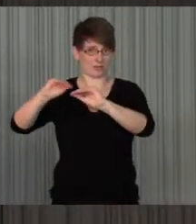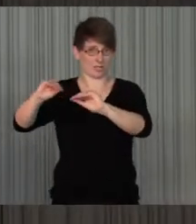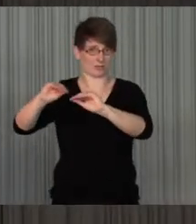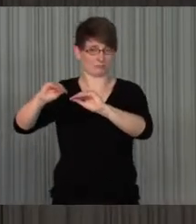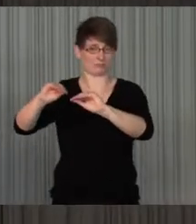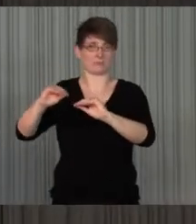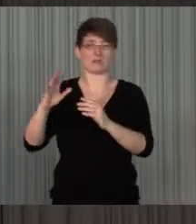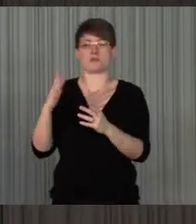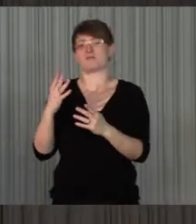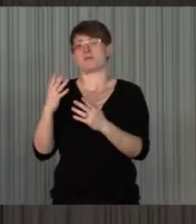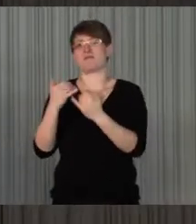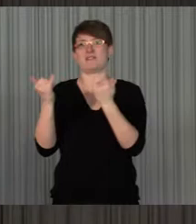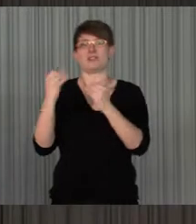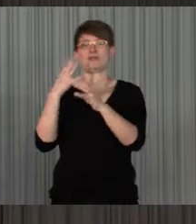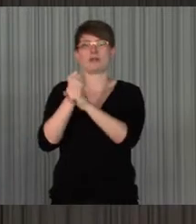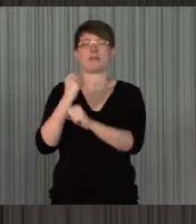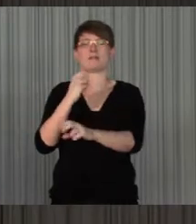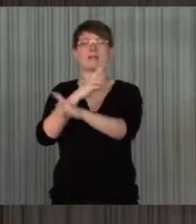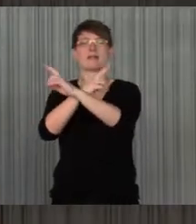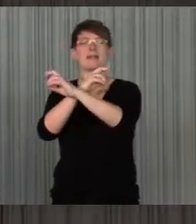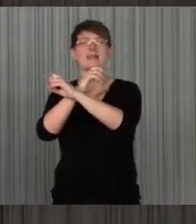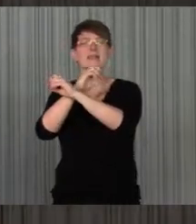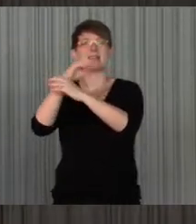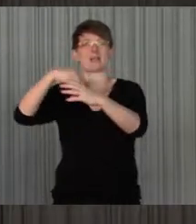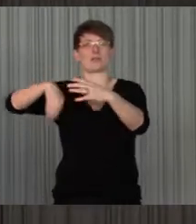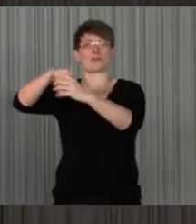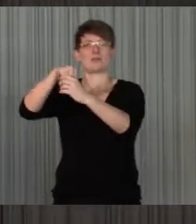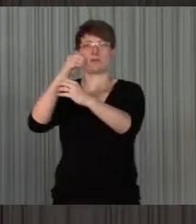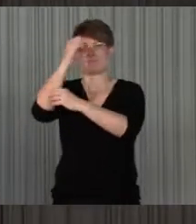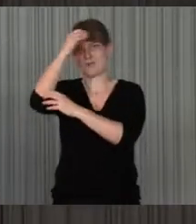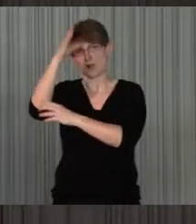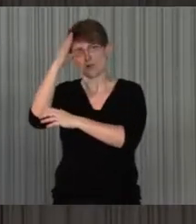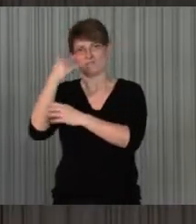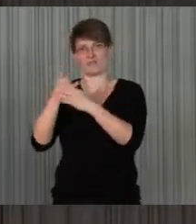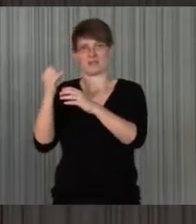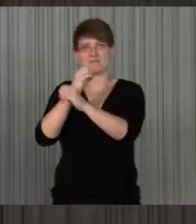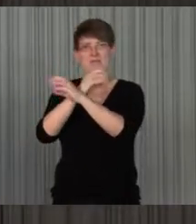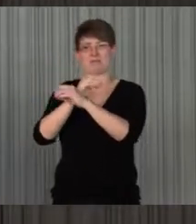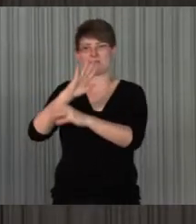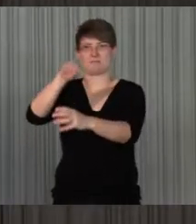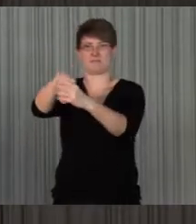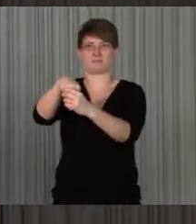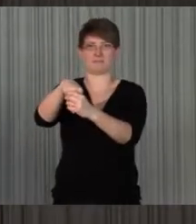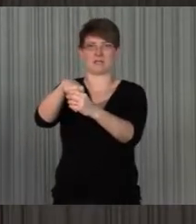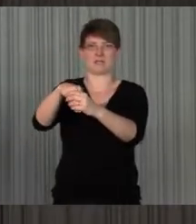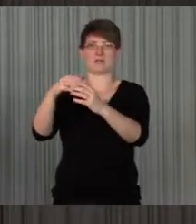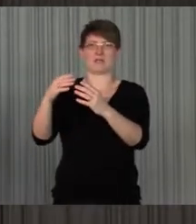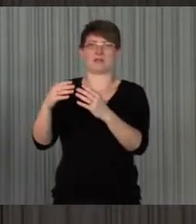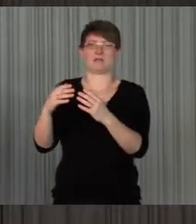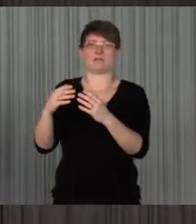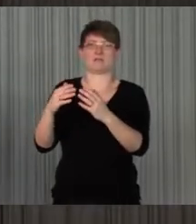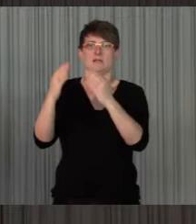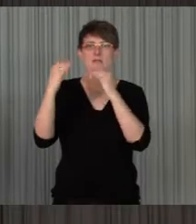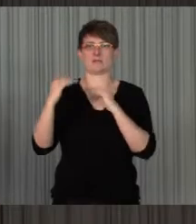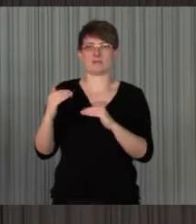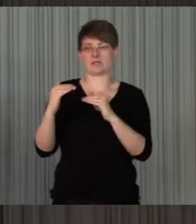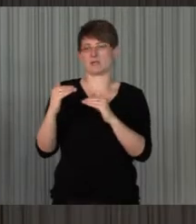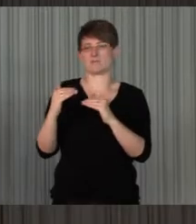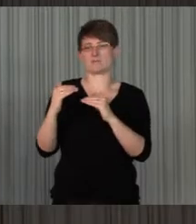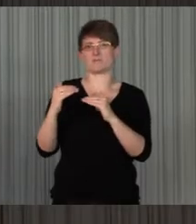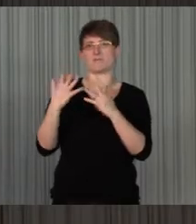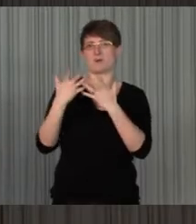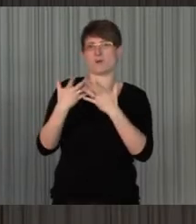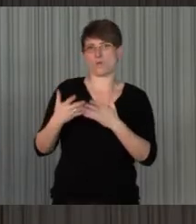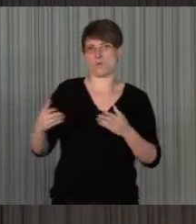Technik und Medieneinsatz in der inklusiven Bildung hat, Communication ist es, da geht es darum, Lösungen zu finden, den vollen